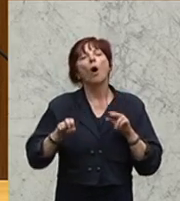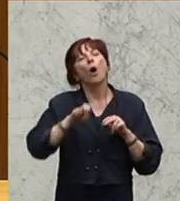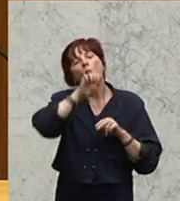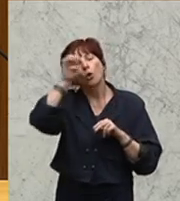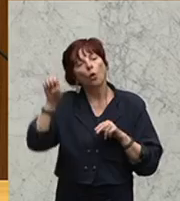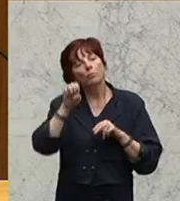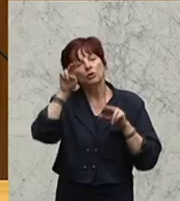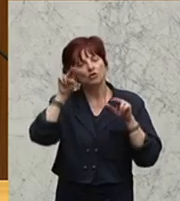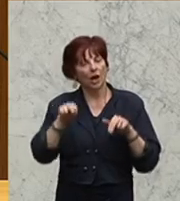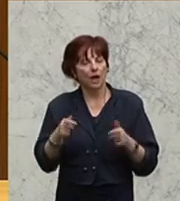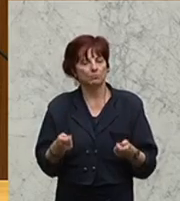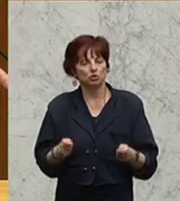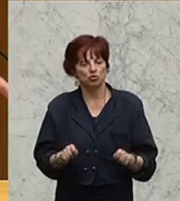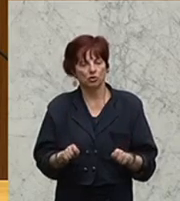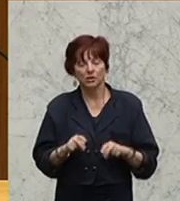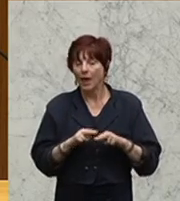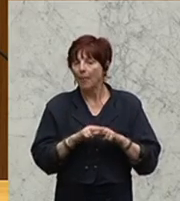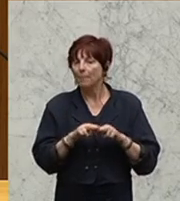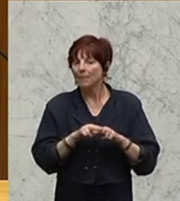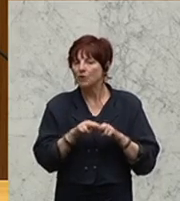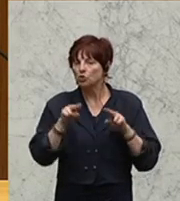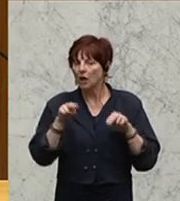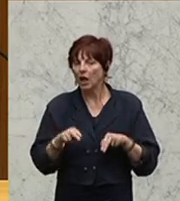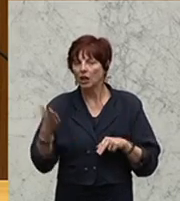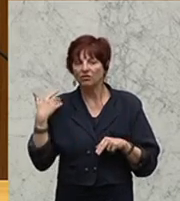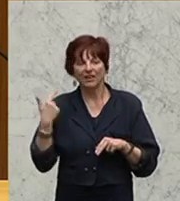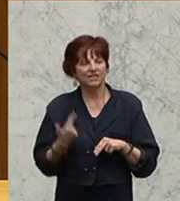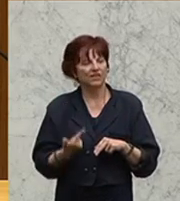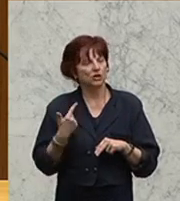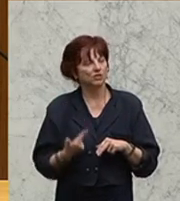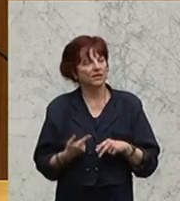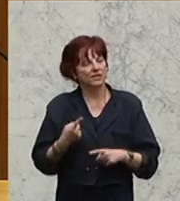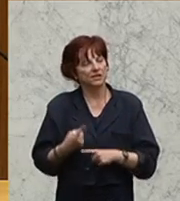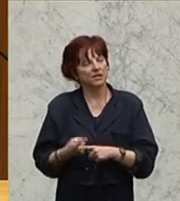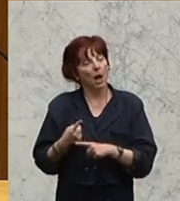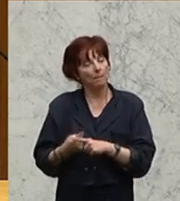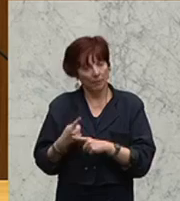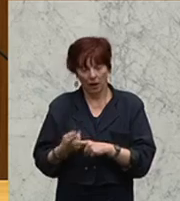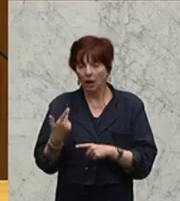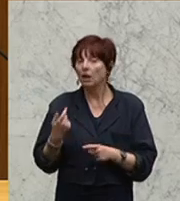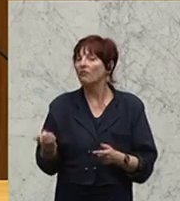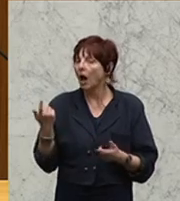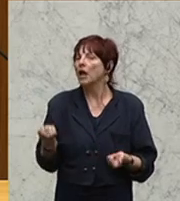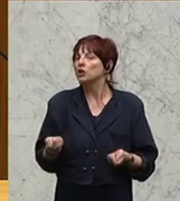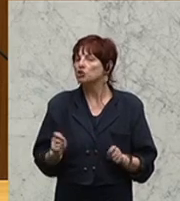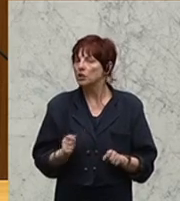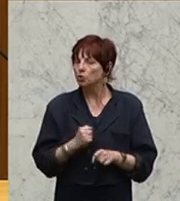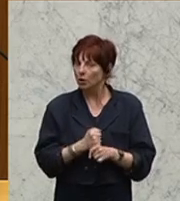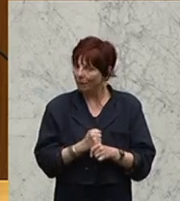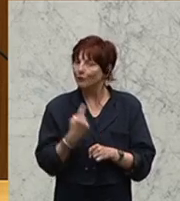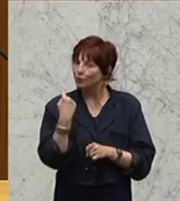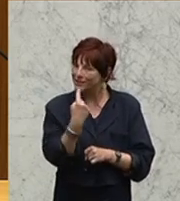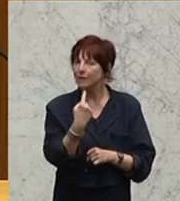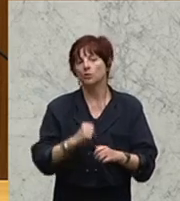Nationalrat erst am 22. April in einer Entschließung auch seine Unterstützung zum